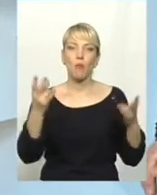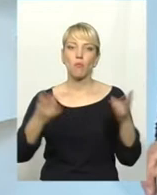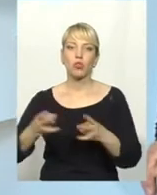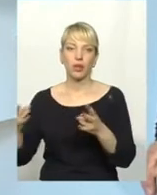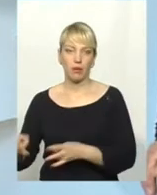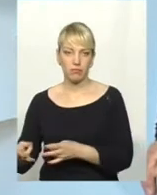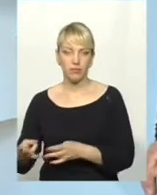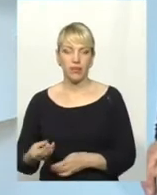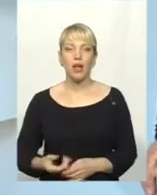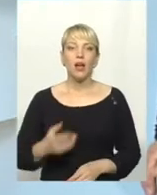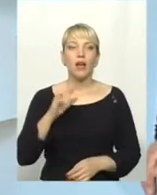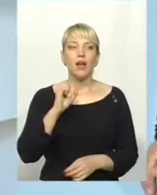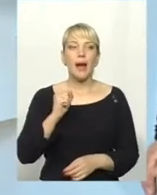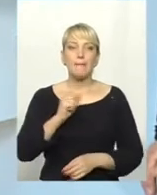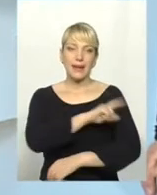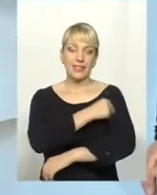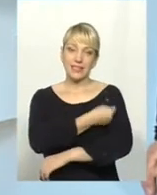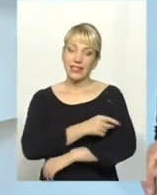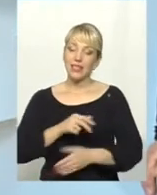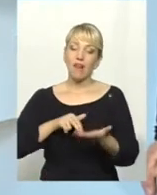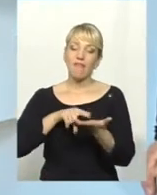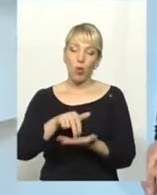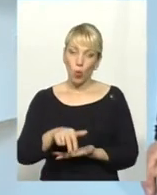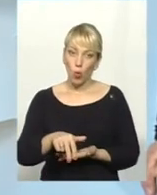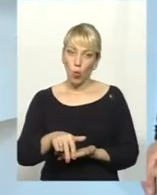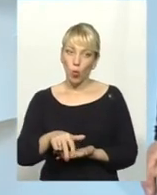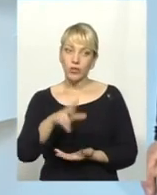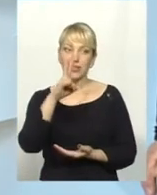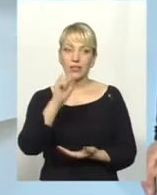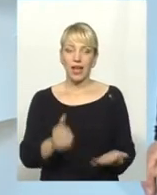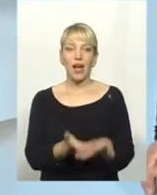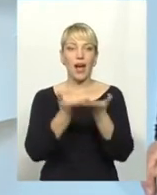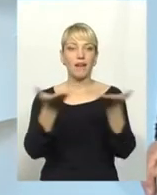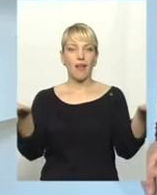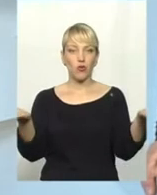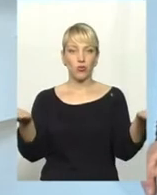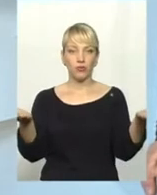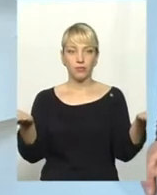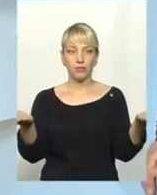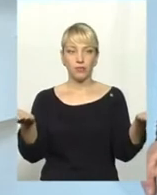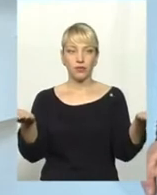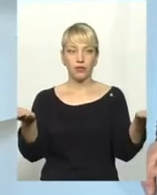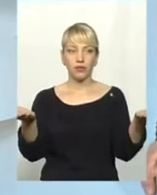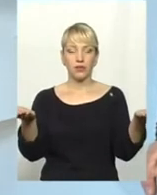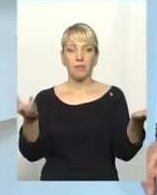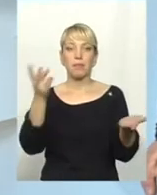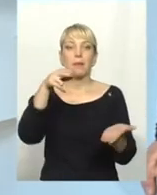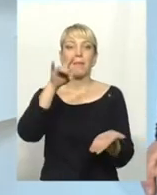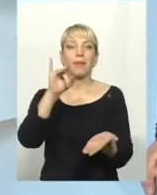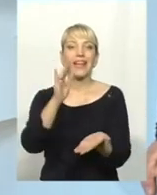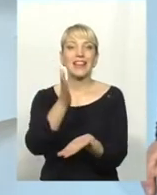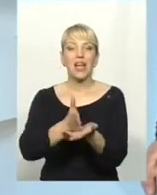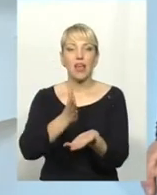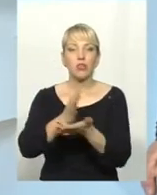Медицина виходить на арену при наявності проблем.